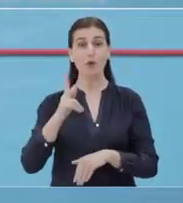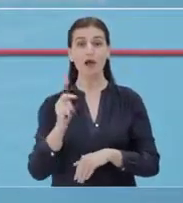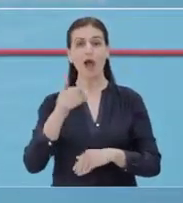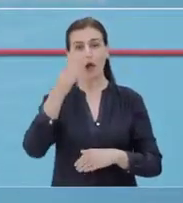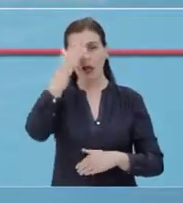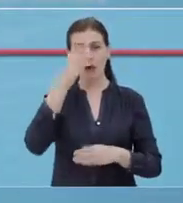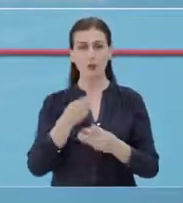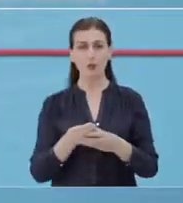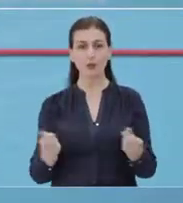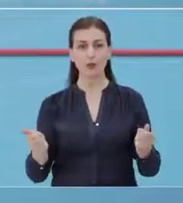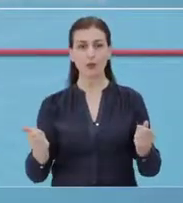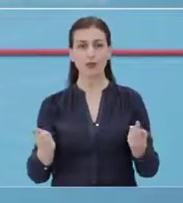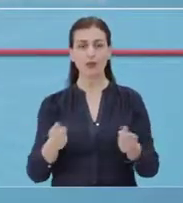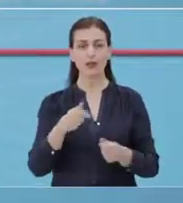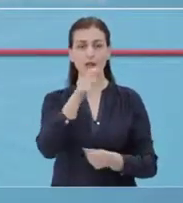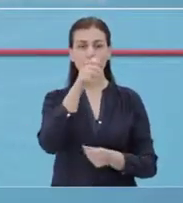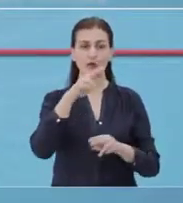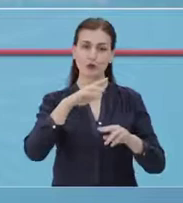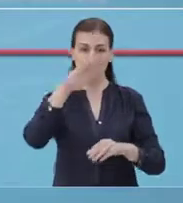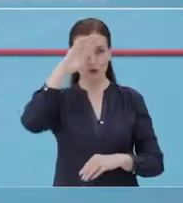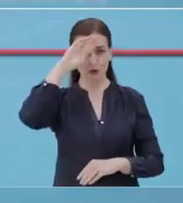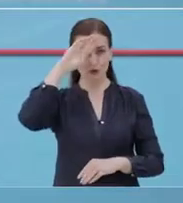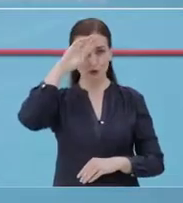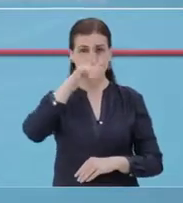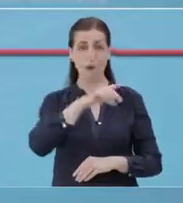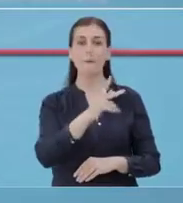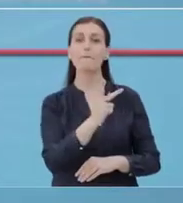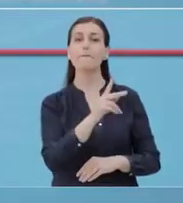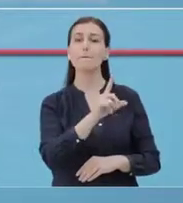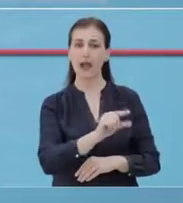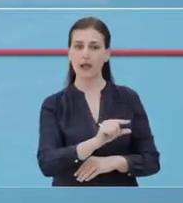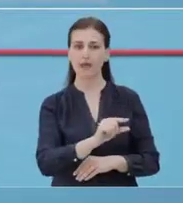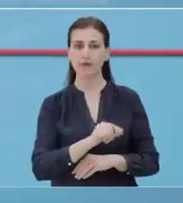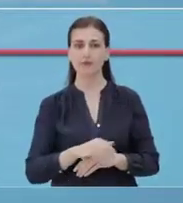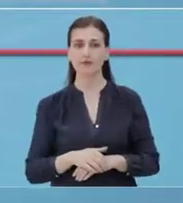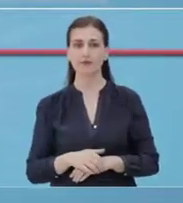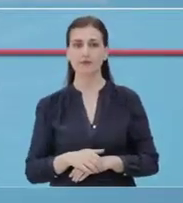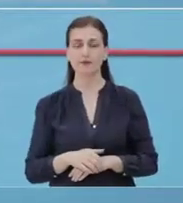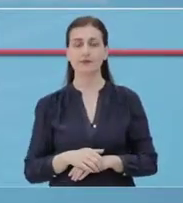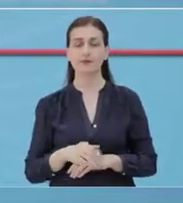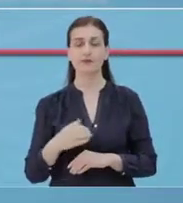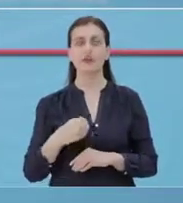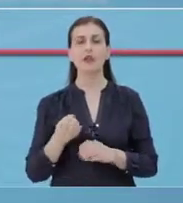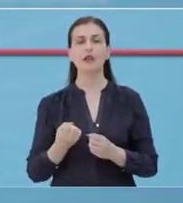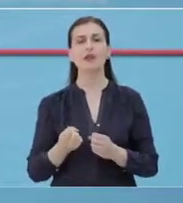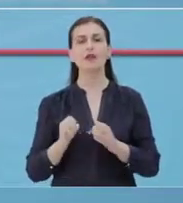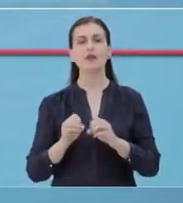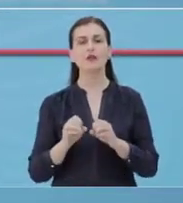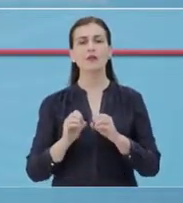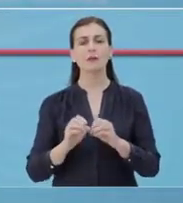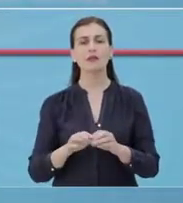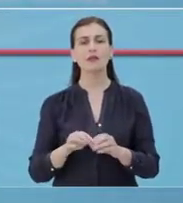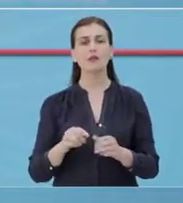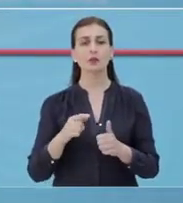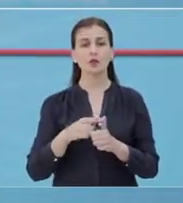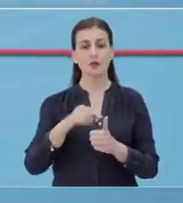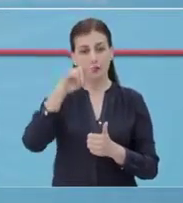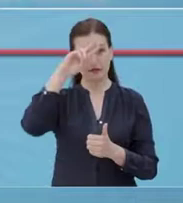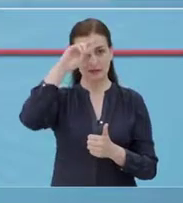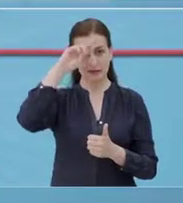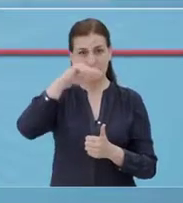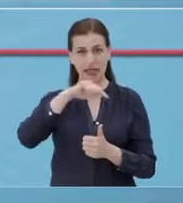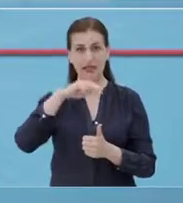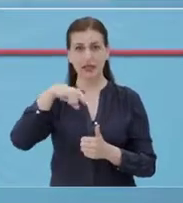nëmrin e të infektuarve aktiv. Dhe informojmë se në shërbimin